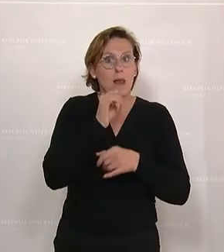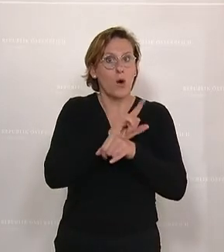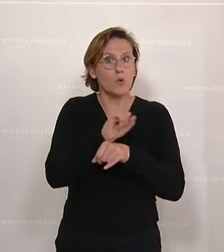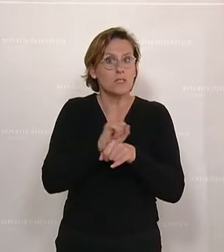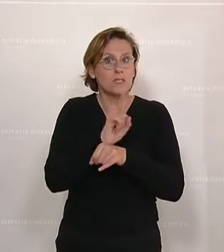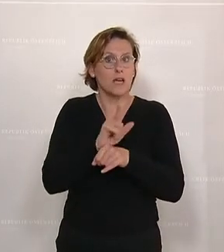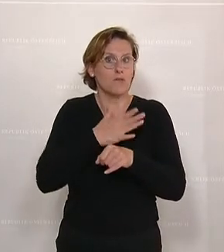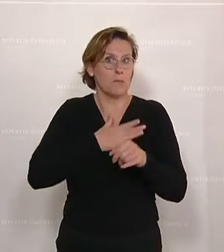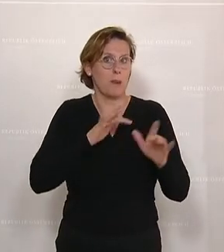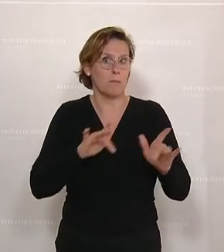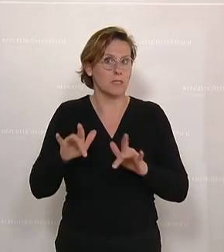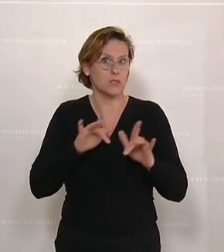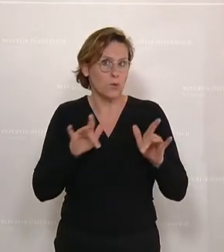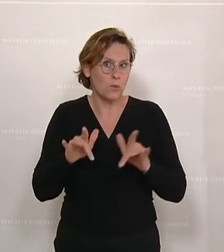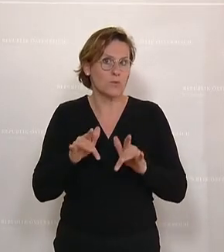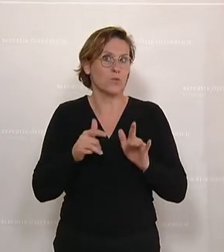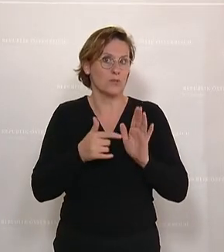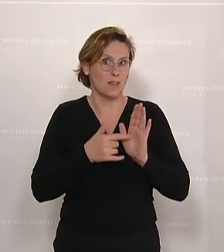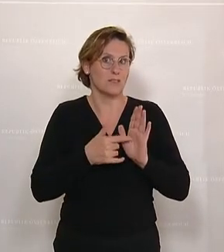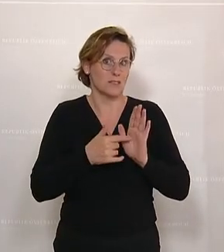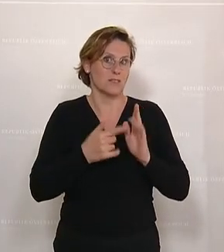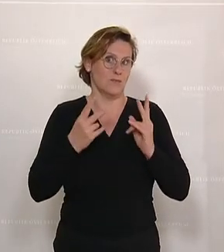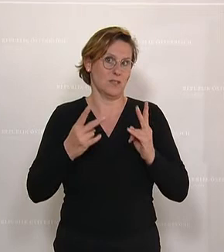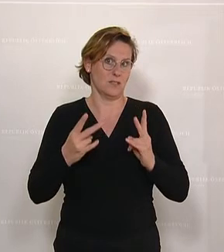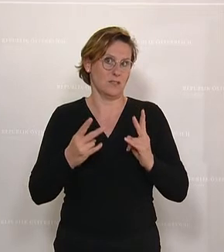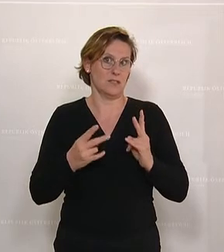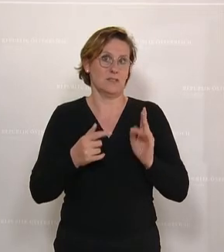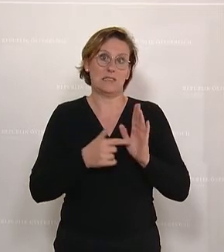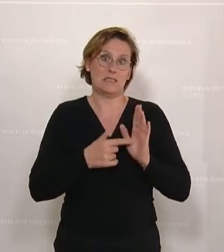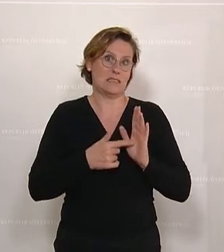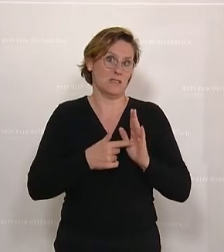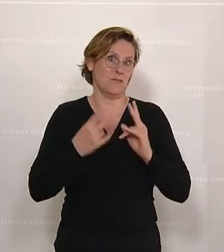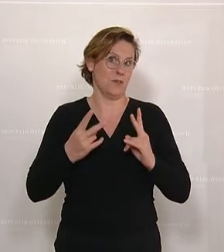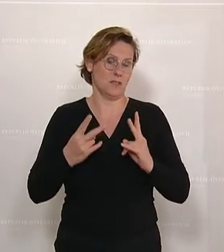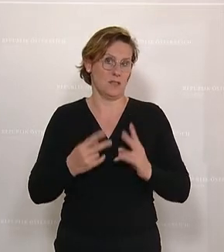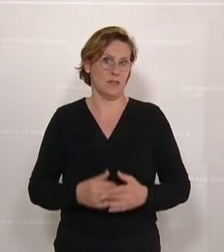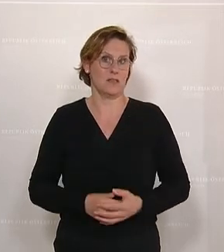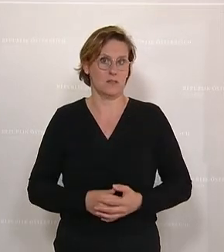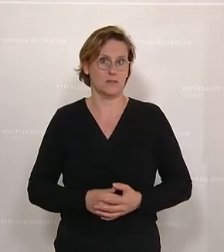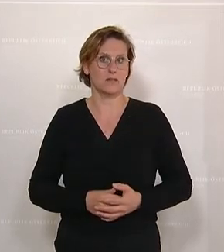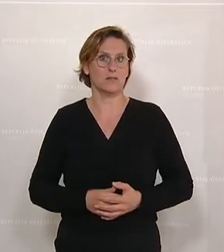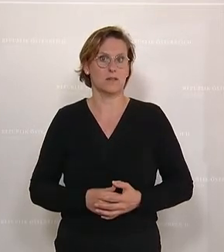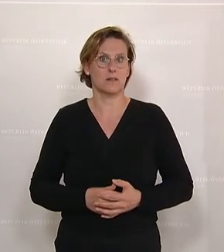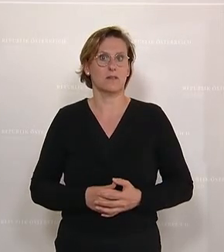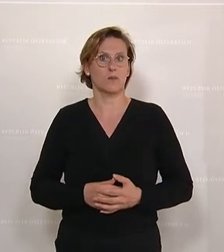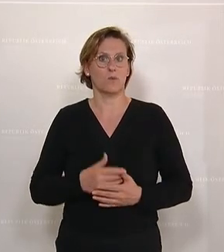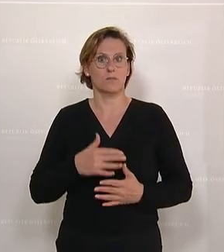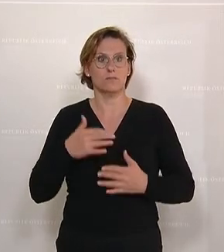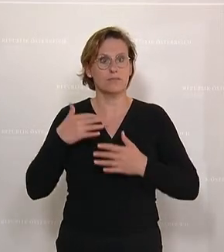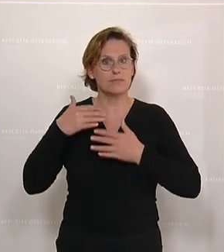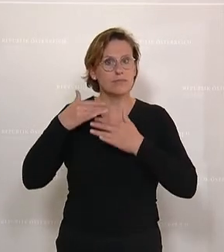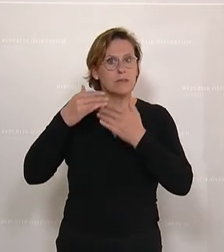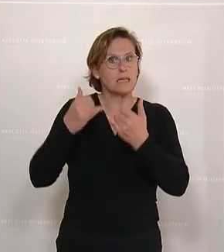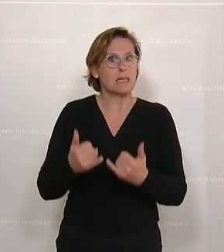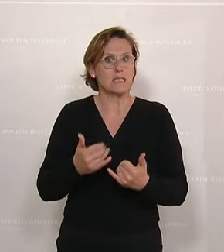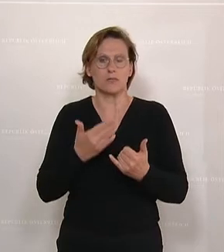für meine Pension. Und das ist nämlich das Ausschlaggebende. Das ist ein ganz wichtiger Punkt. Und all das passiert jetzt